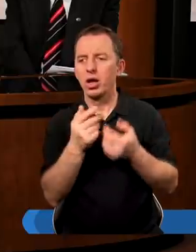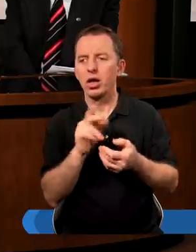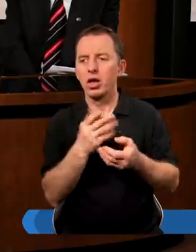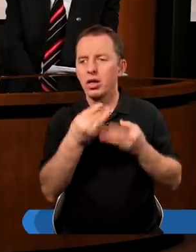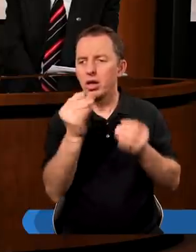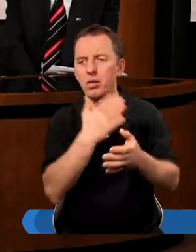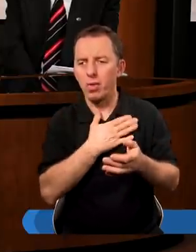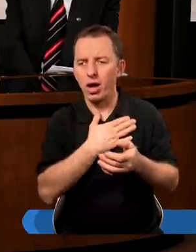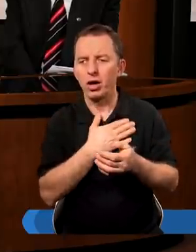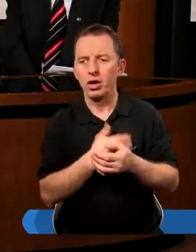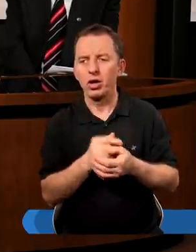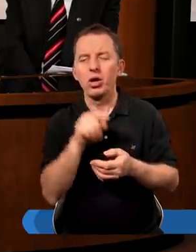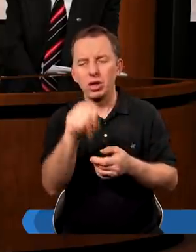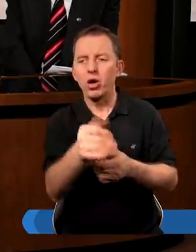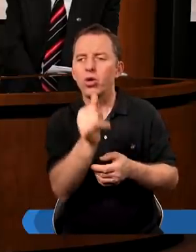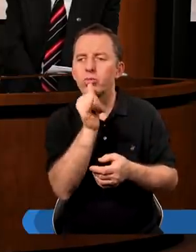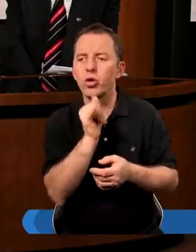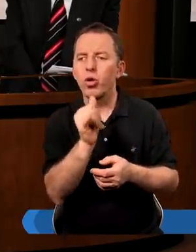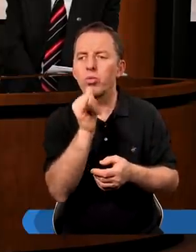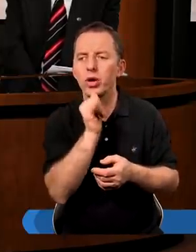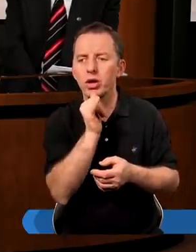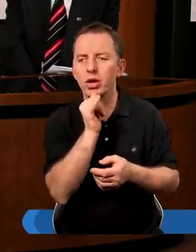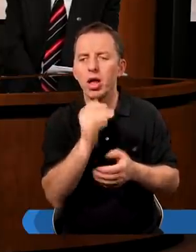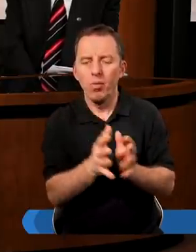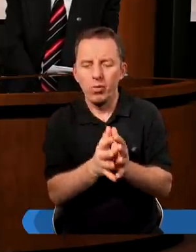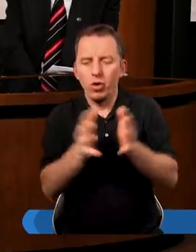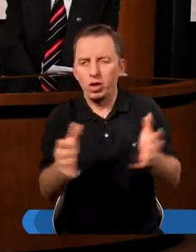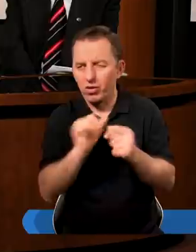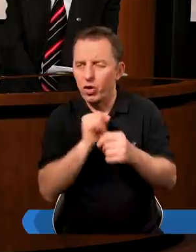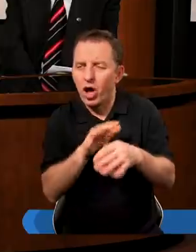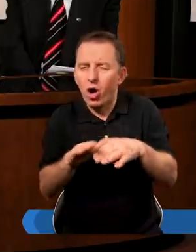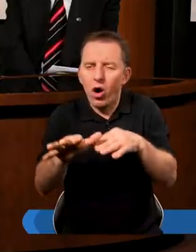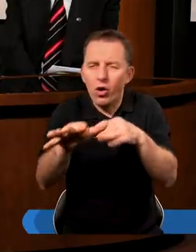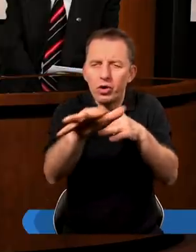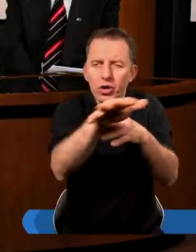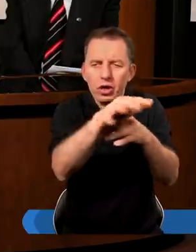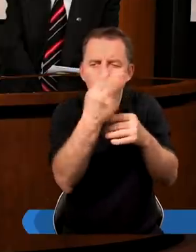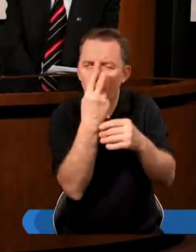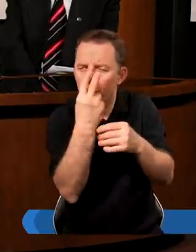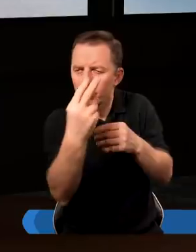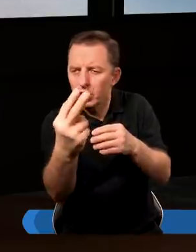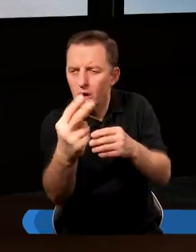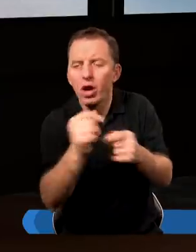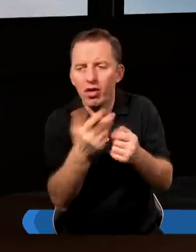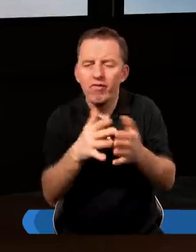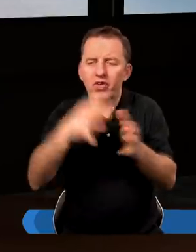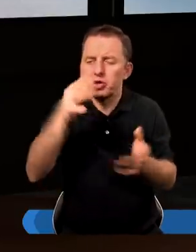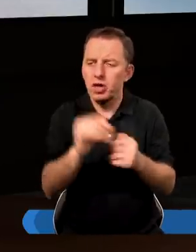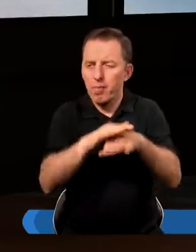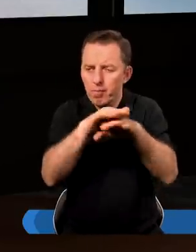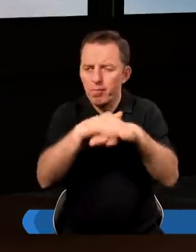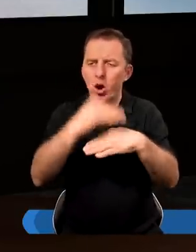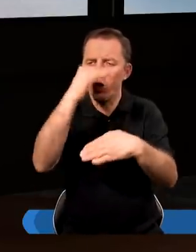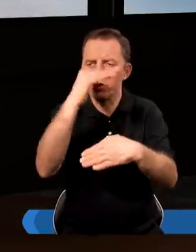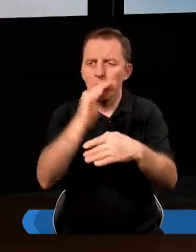mówiono jej, że gdy tylko tego spróbuje, poszerzy swoje horyzonty myślowe. Wniesie się na jakby wyższy poziom